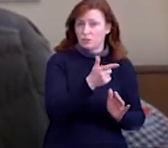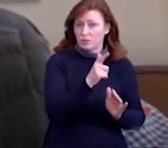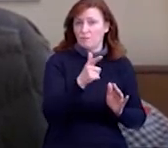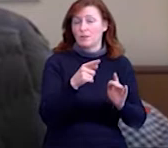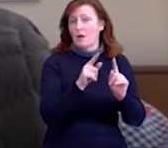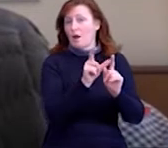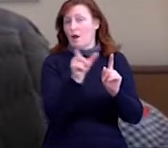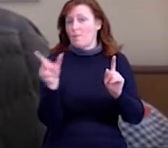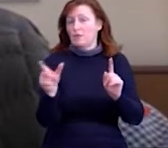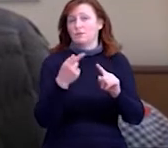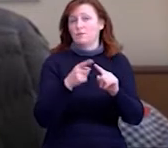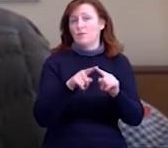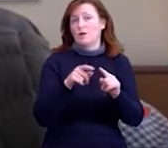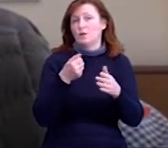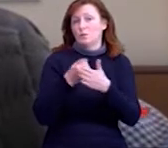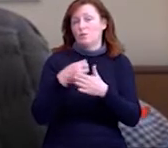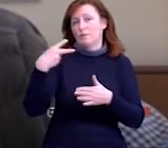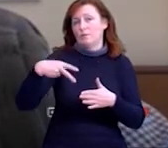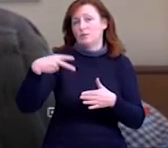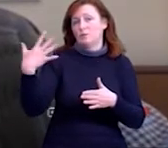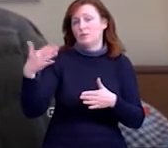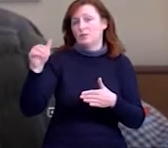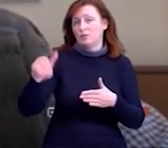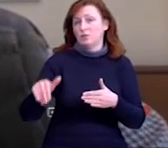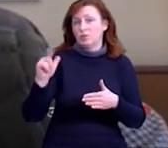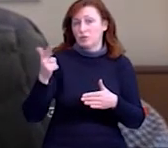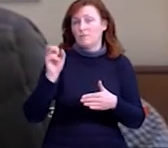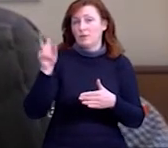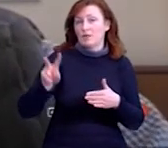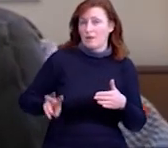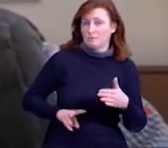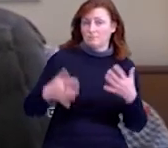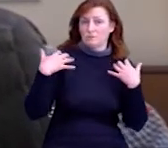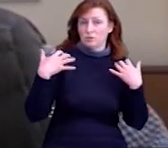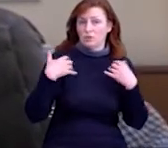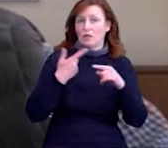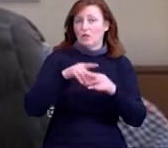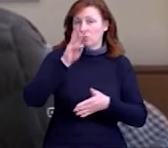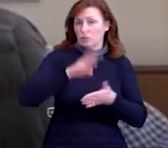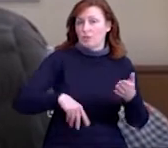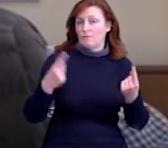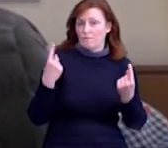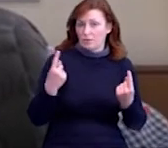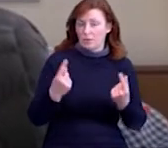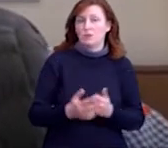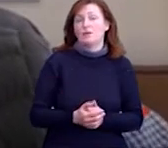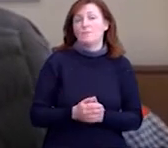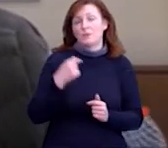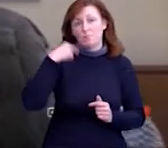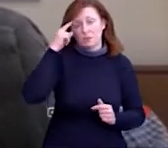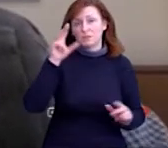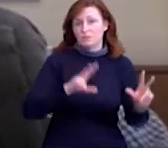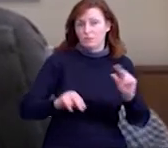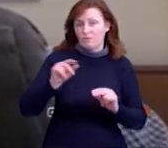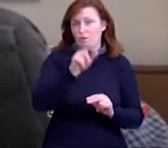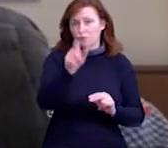максимальний розмір для посадових осіб – близько 25 тисяч гривень. Тобто штрафи великі, істотні. Сподіваємось,